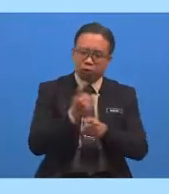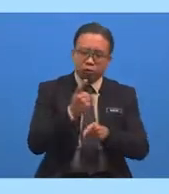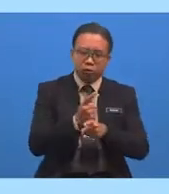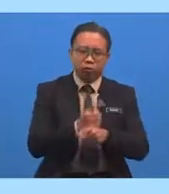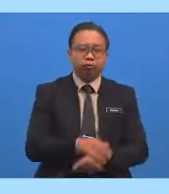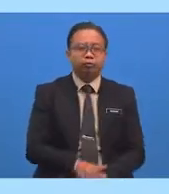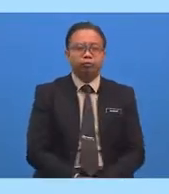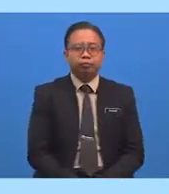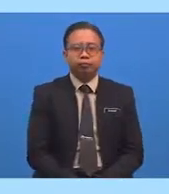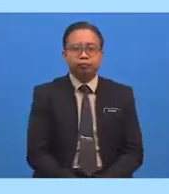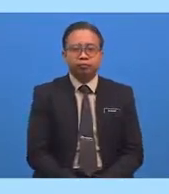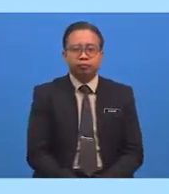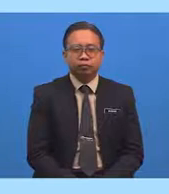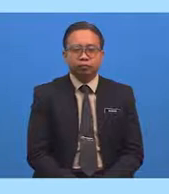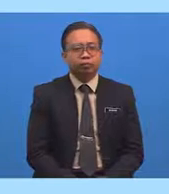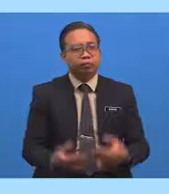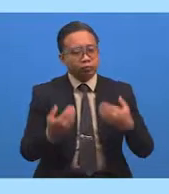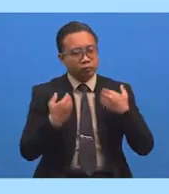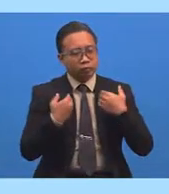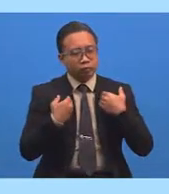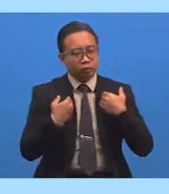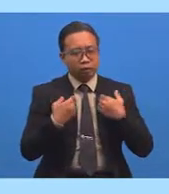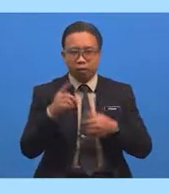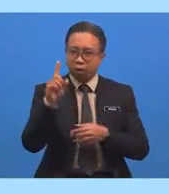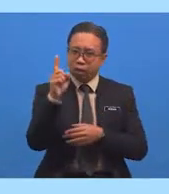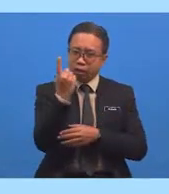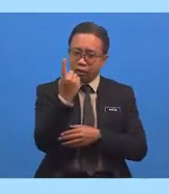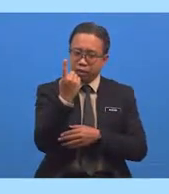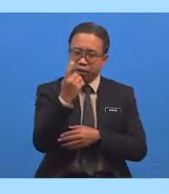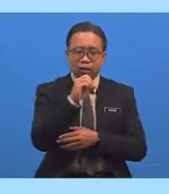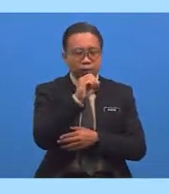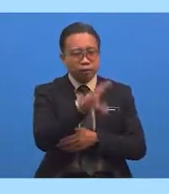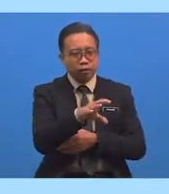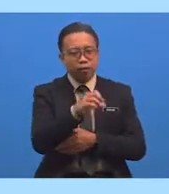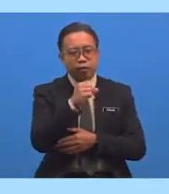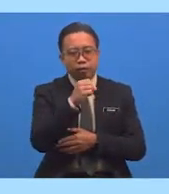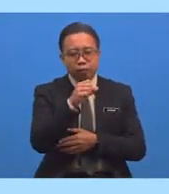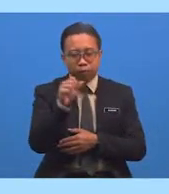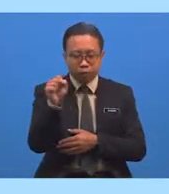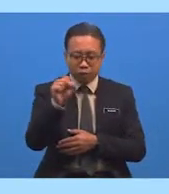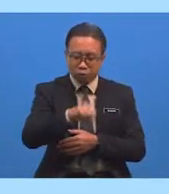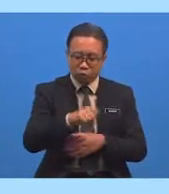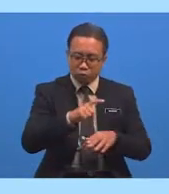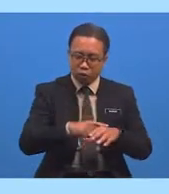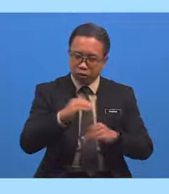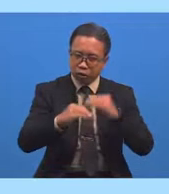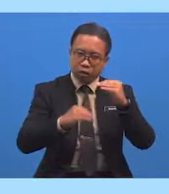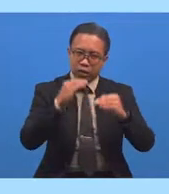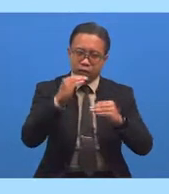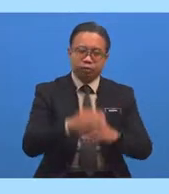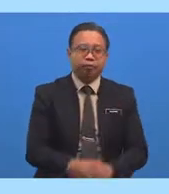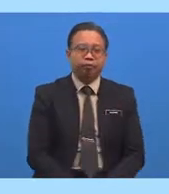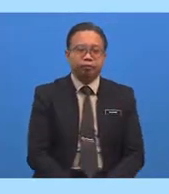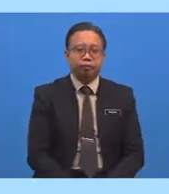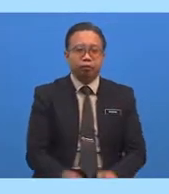Seperti Kata Pepatah Hanya Melepaskan Batuk Di tangga Antara Contoh